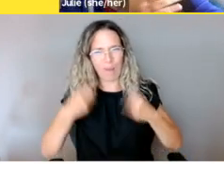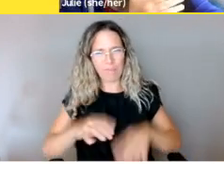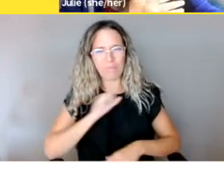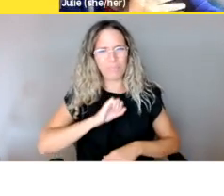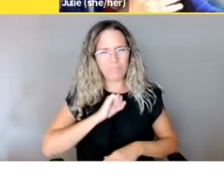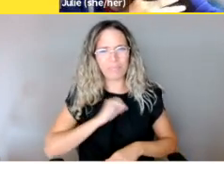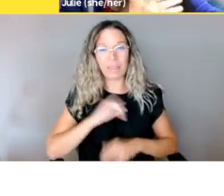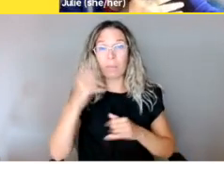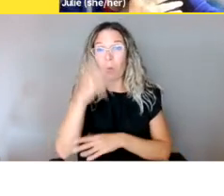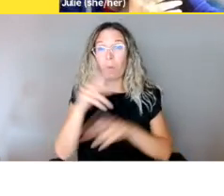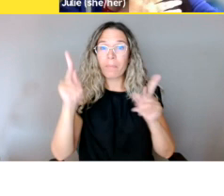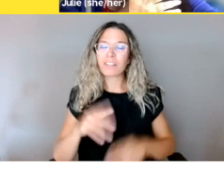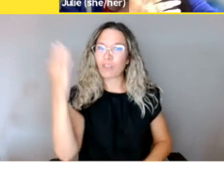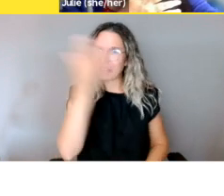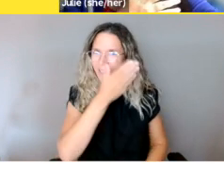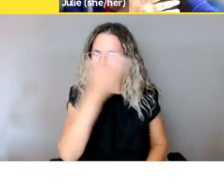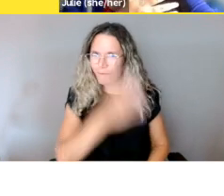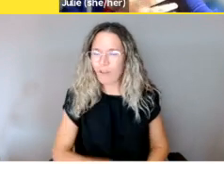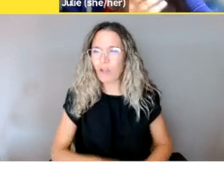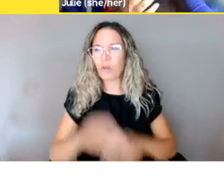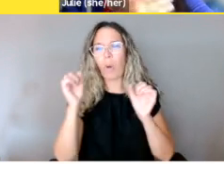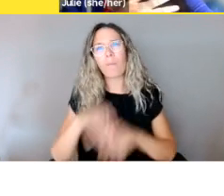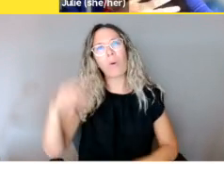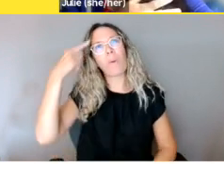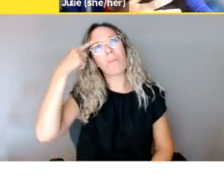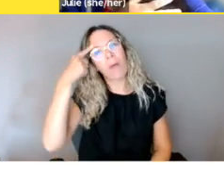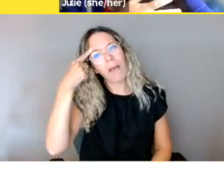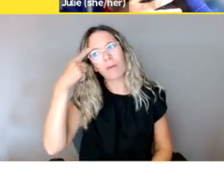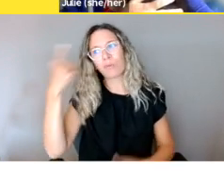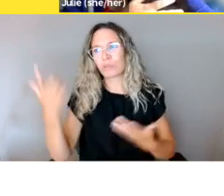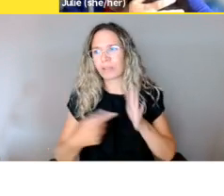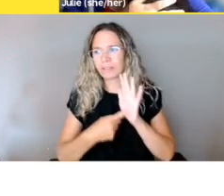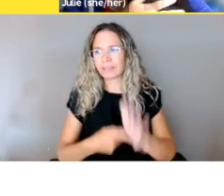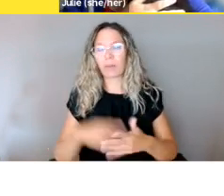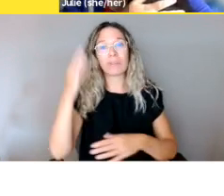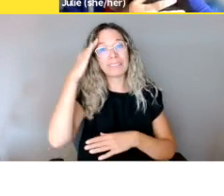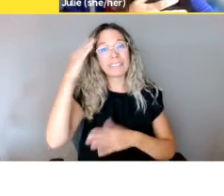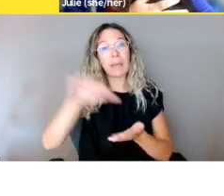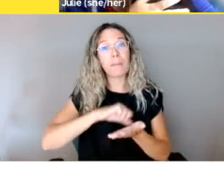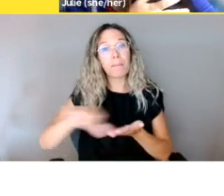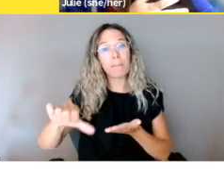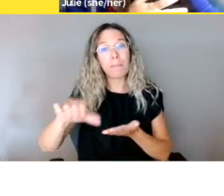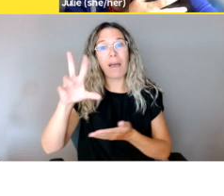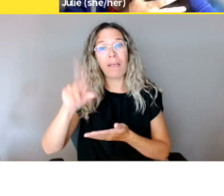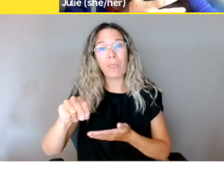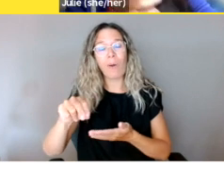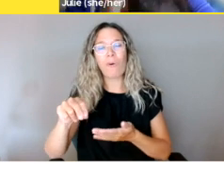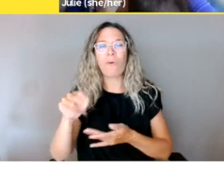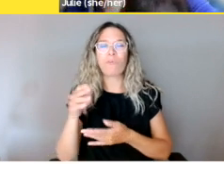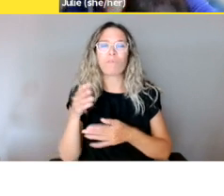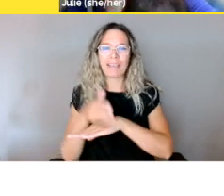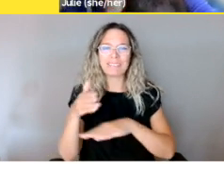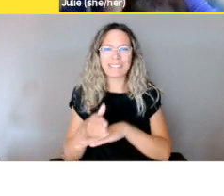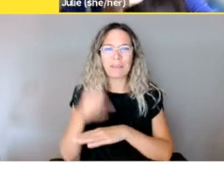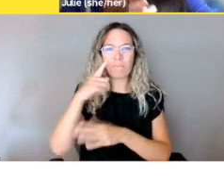pour les personnes aveugles, nous pouvons penser notamment à des terminaux de paiement non accessibles, qui sont des